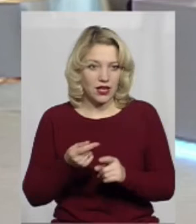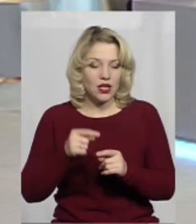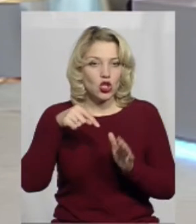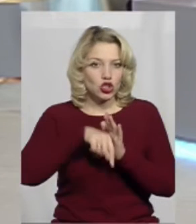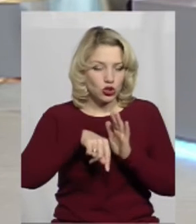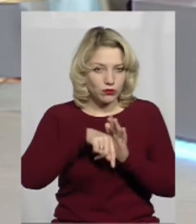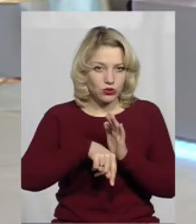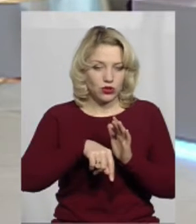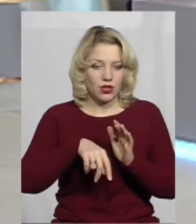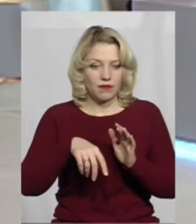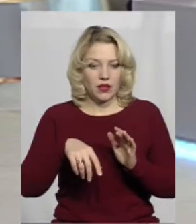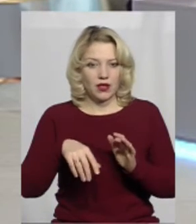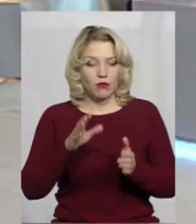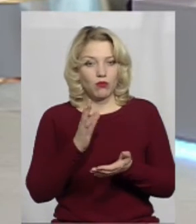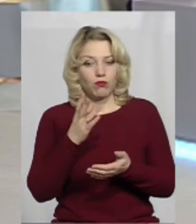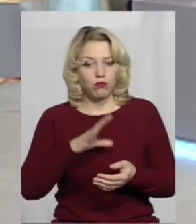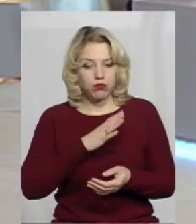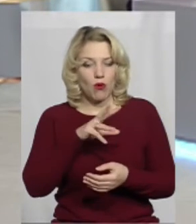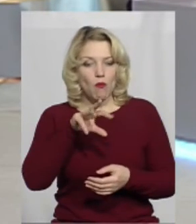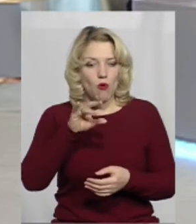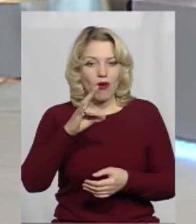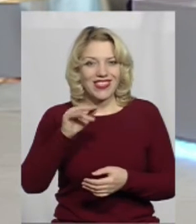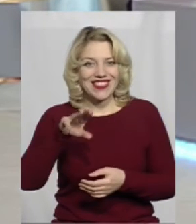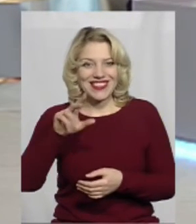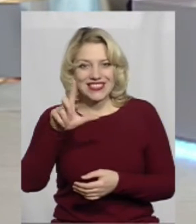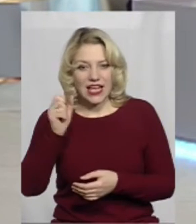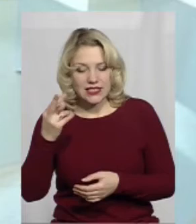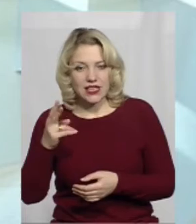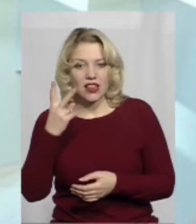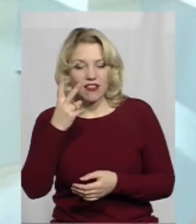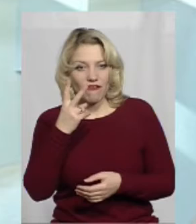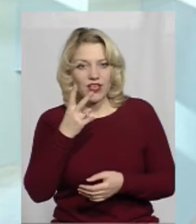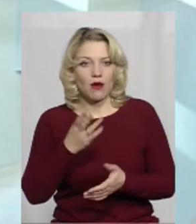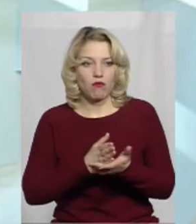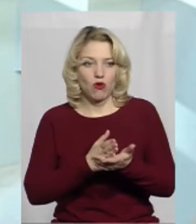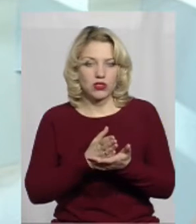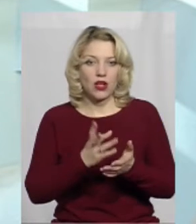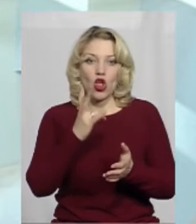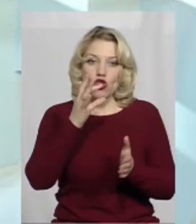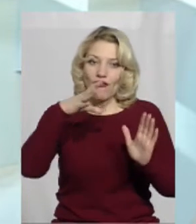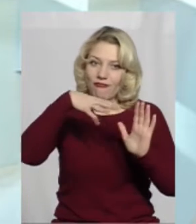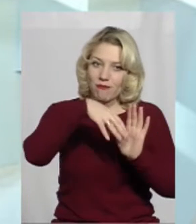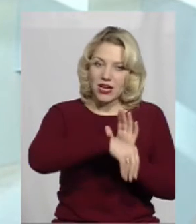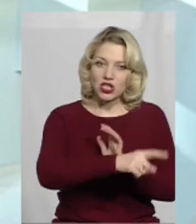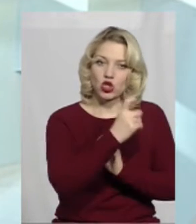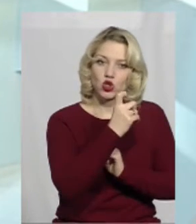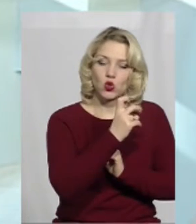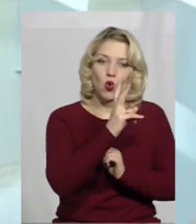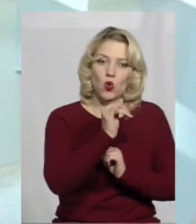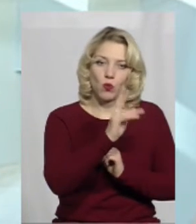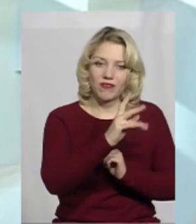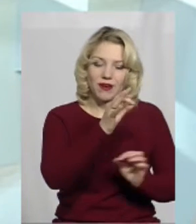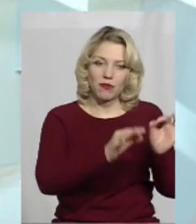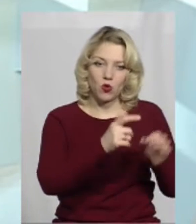Тобто, фактично, монетизувалися дві послуги, але в межах. В межах 100 кубічних метрів природнього газу і